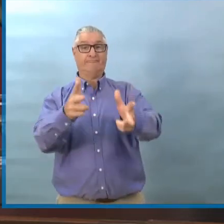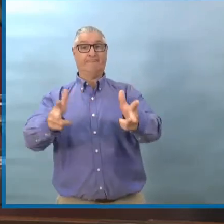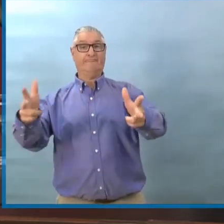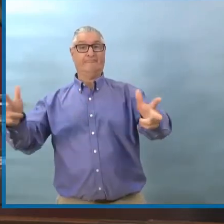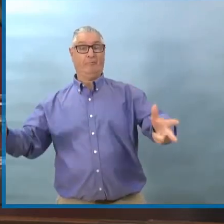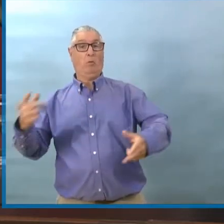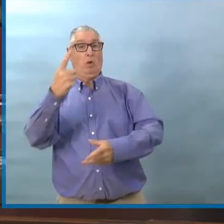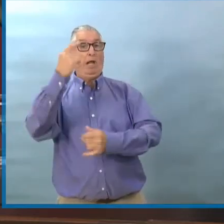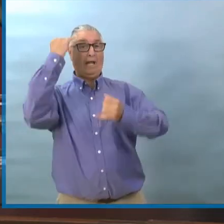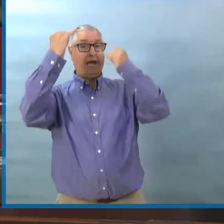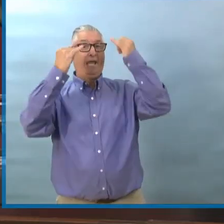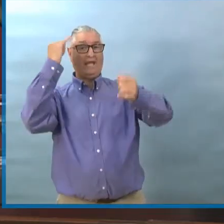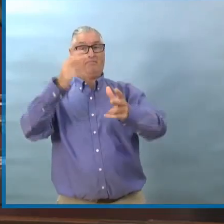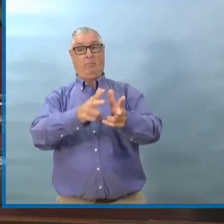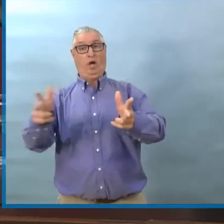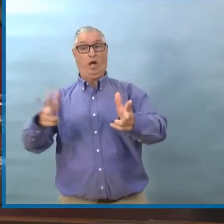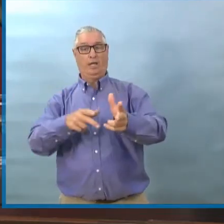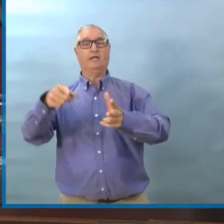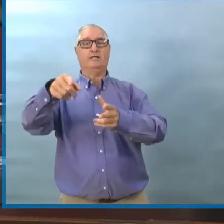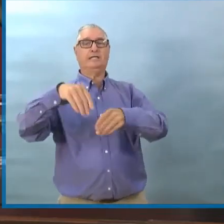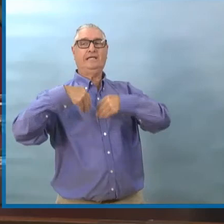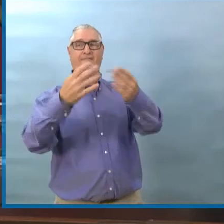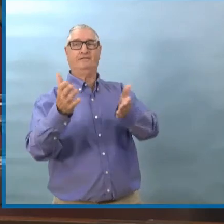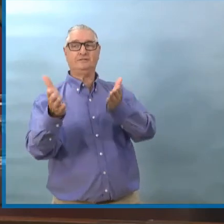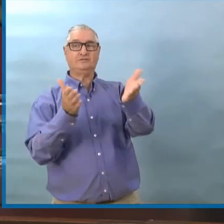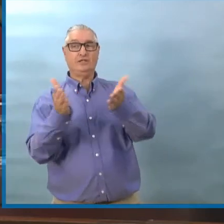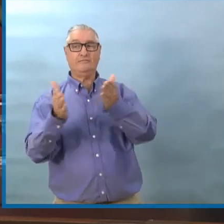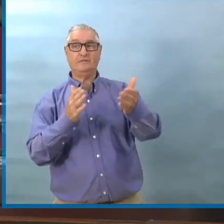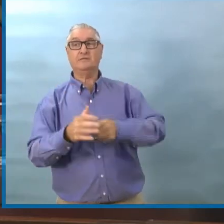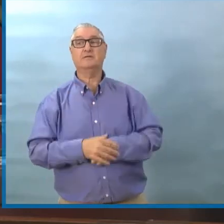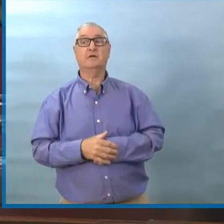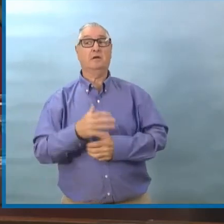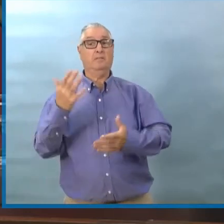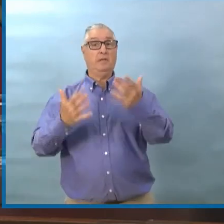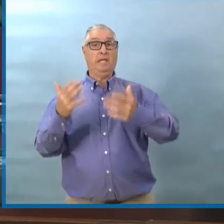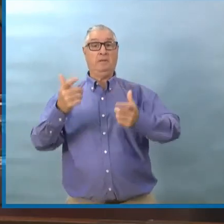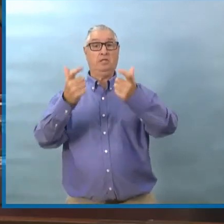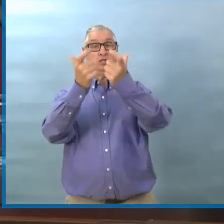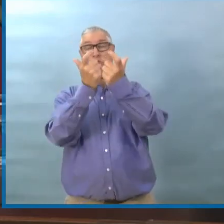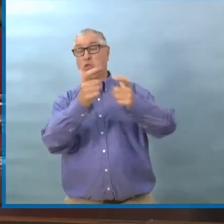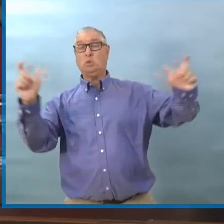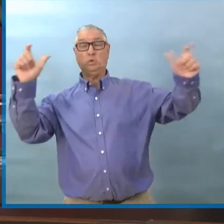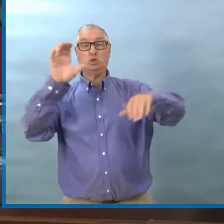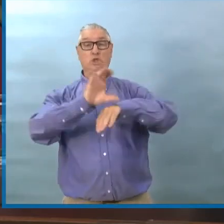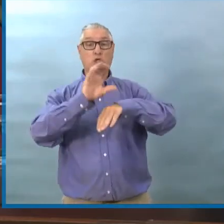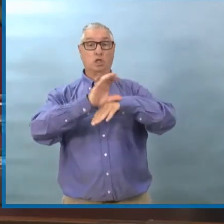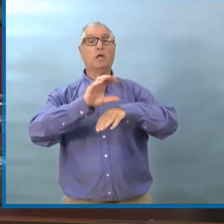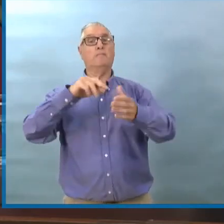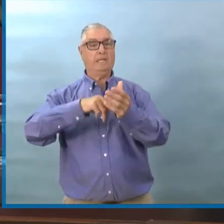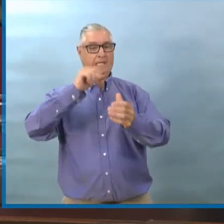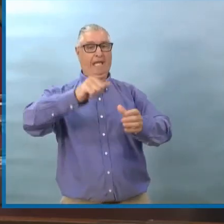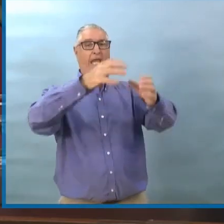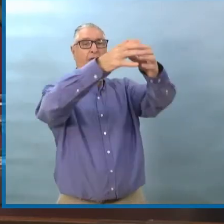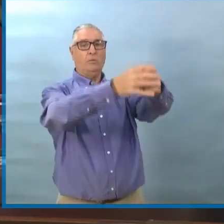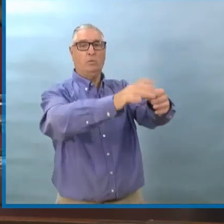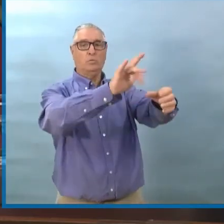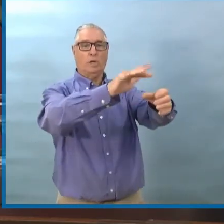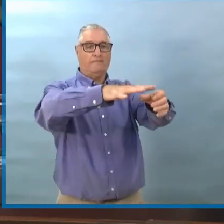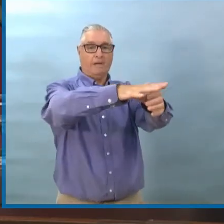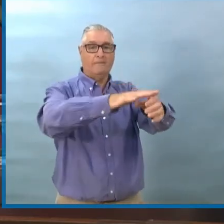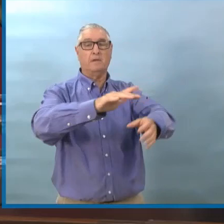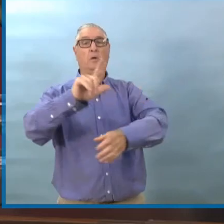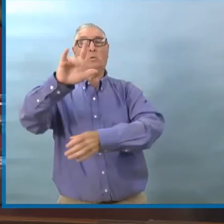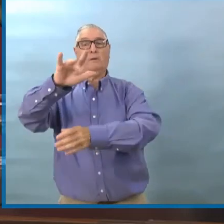Même si les groupes étaient limités à 25, on disait que'était 25. Mais si c'était dans différentes salles, c'était autorisé.